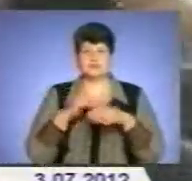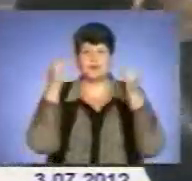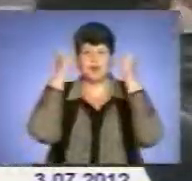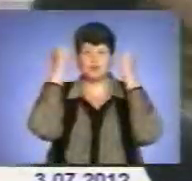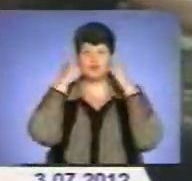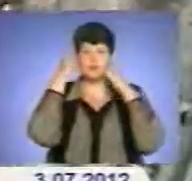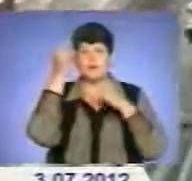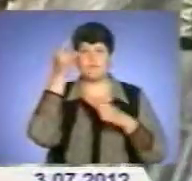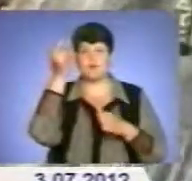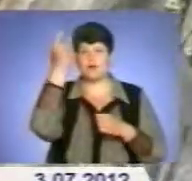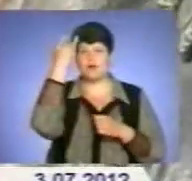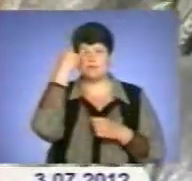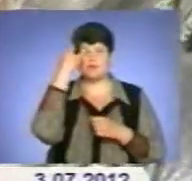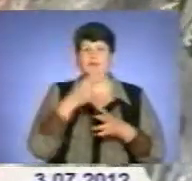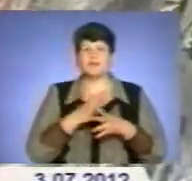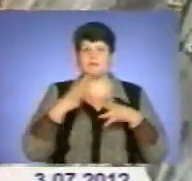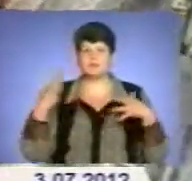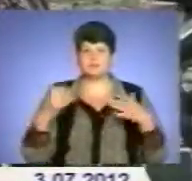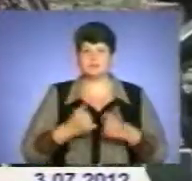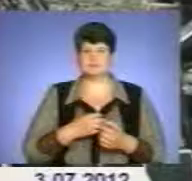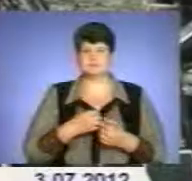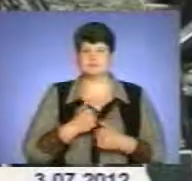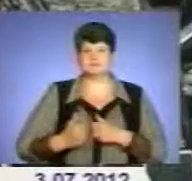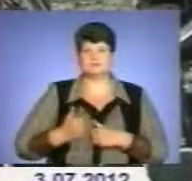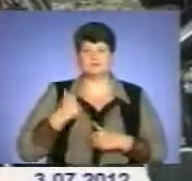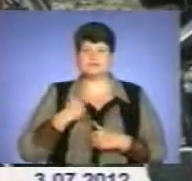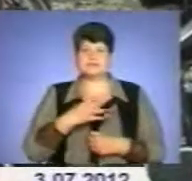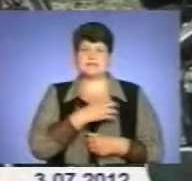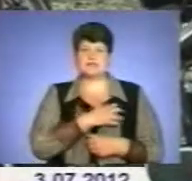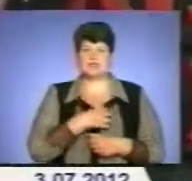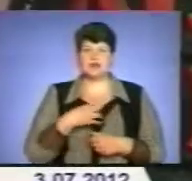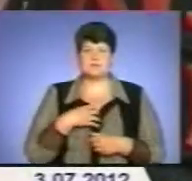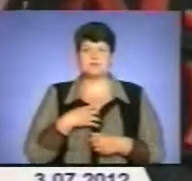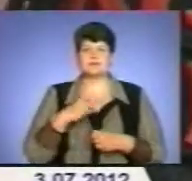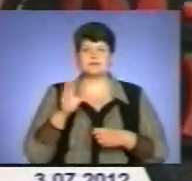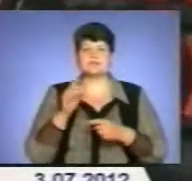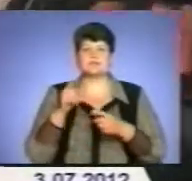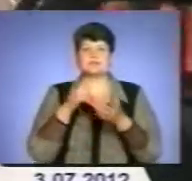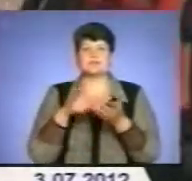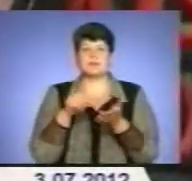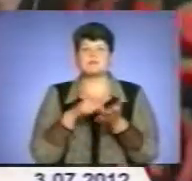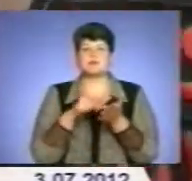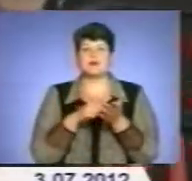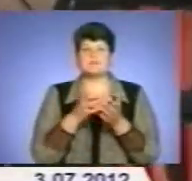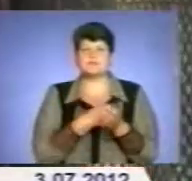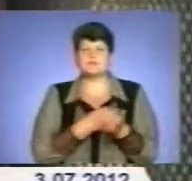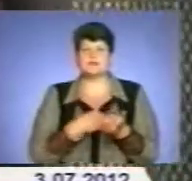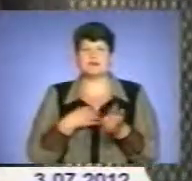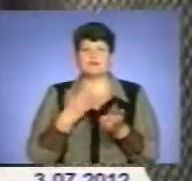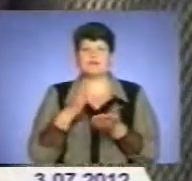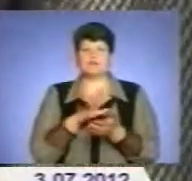або капелюх. Найбільше вони пишаються значками із символікою міст, в яких побували. На жилетах навіть вишита група крові.